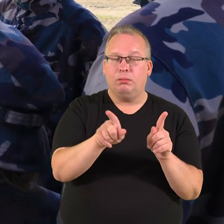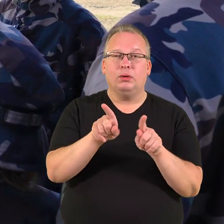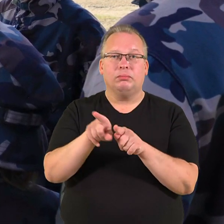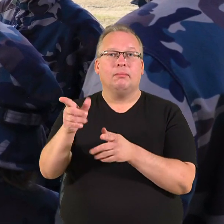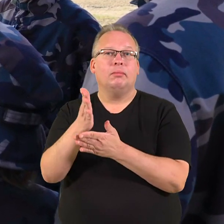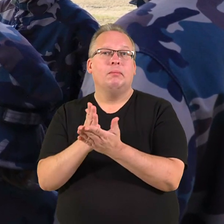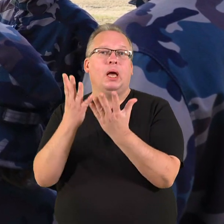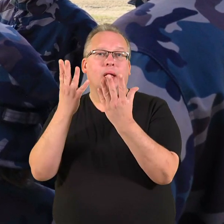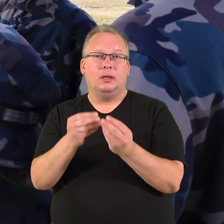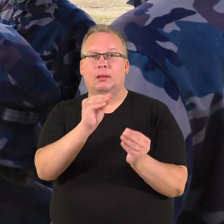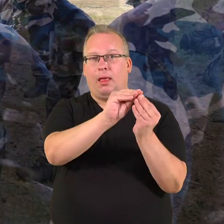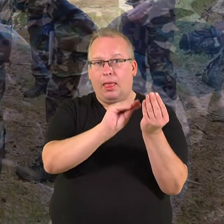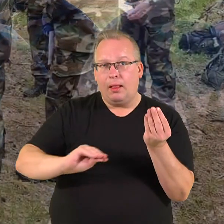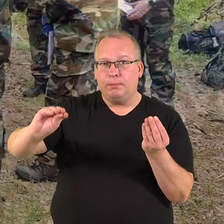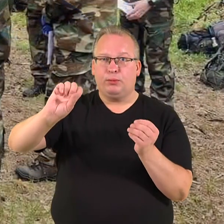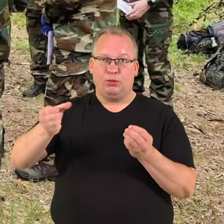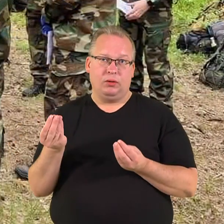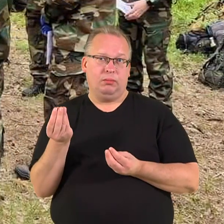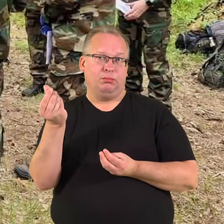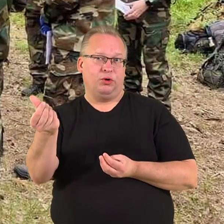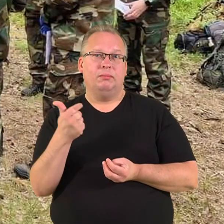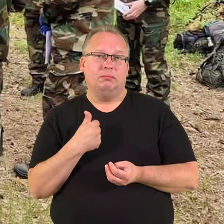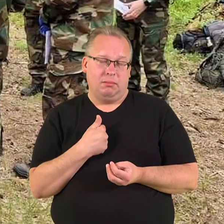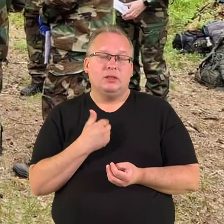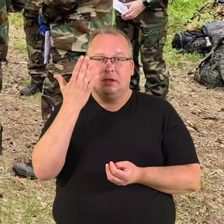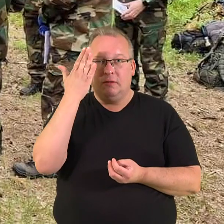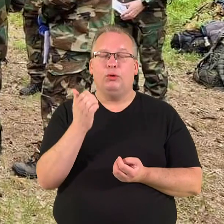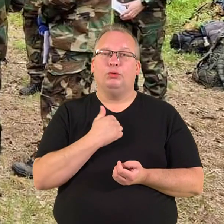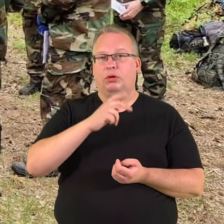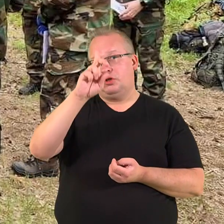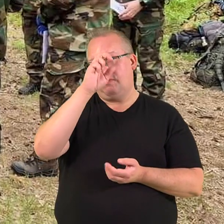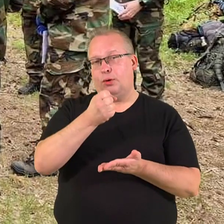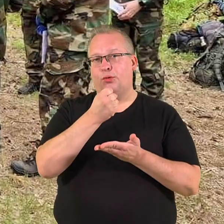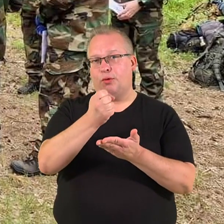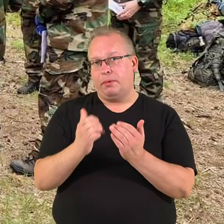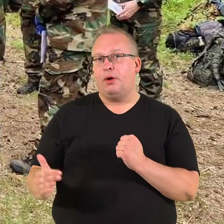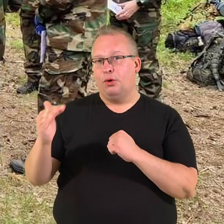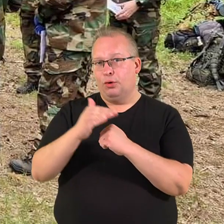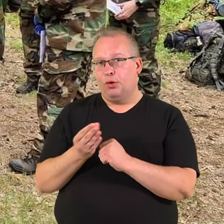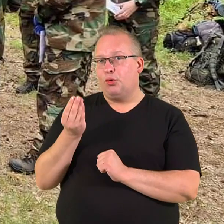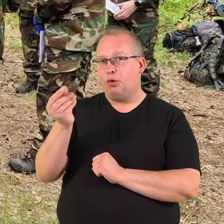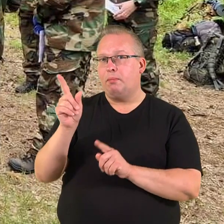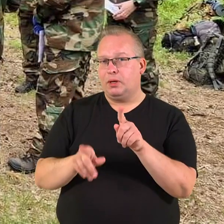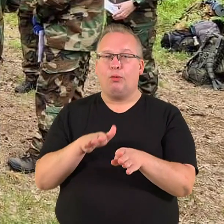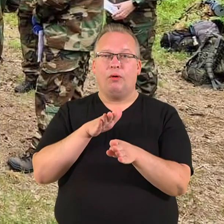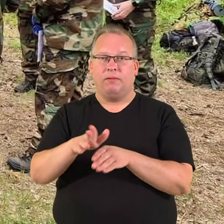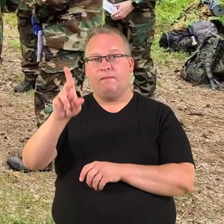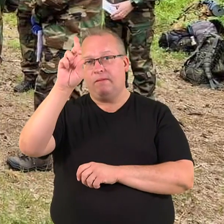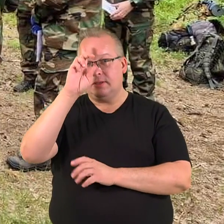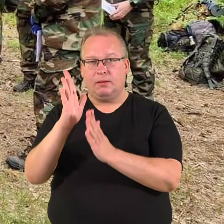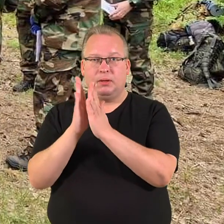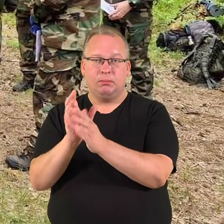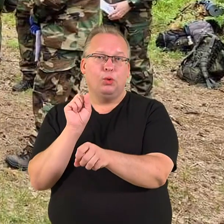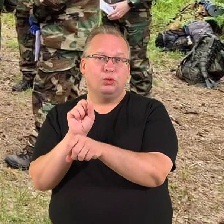tarnybos dienas iš to tik tai ir gali būti mokama. Mūsų manimų turėtų būti iš valstybės biudžeto kompensuojama, jeigu jis vykdo valstybinės užduotys.